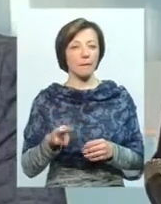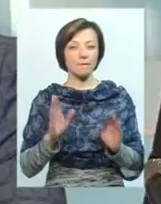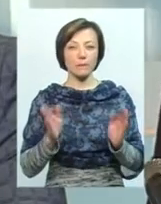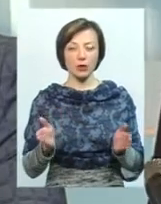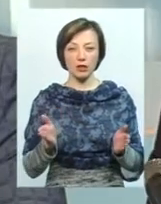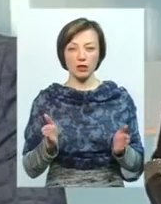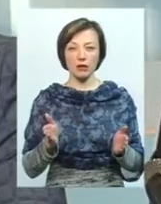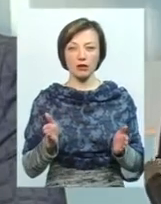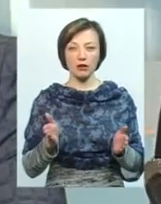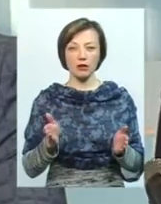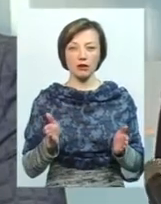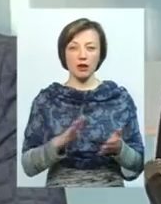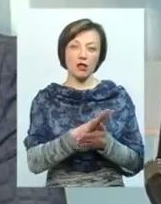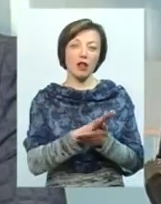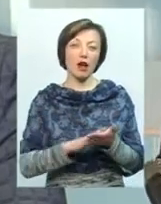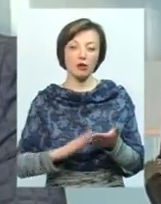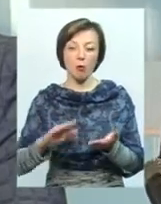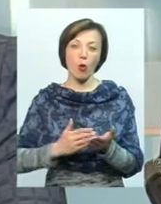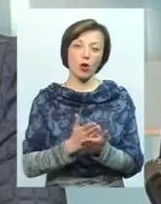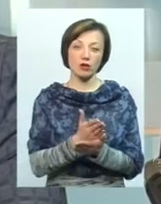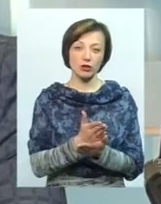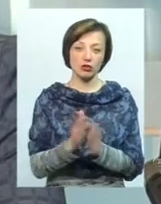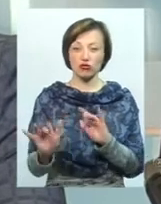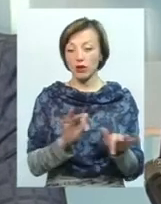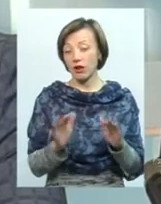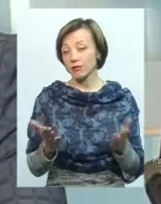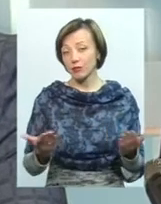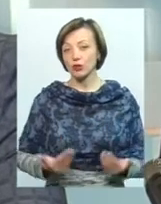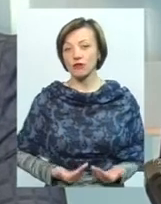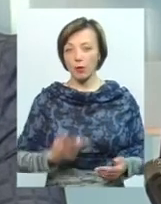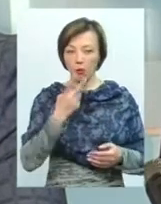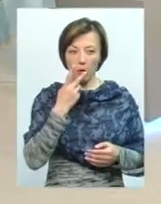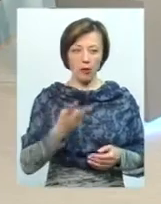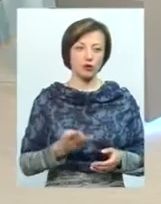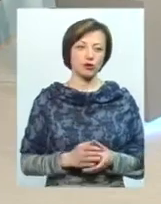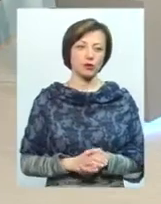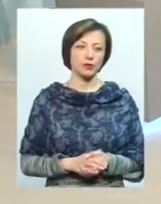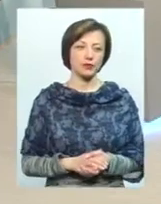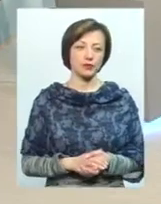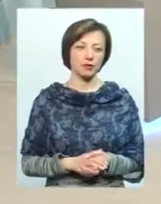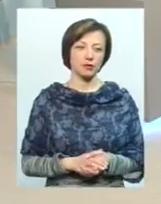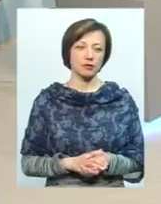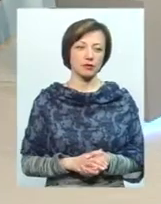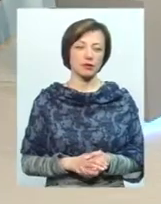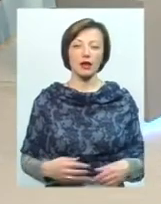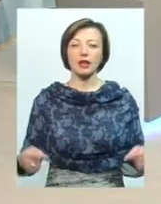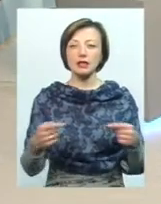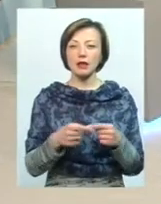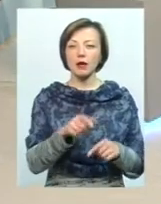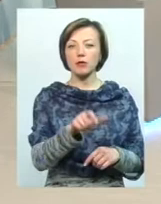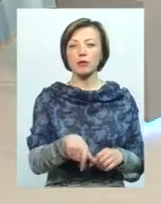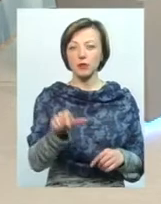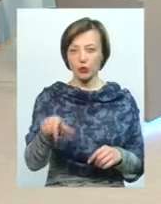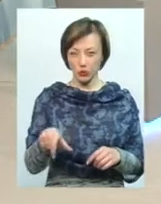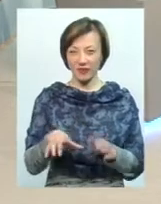далі, політичний шлях, ну, це поважаємо, його бачимо. От саме, от виборці потім клюдуть вибор,